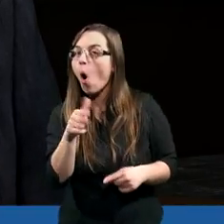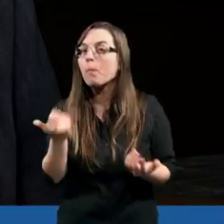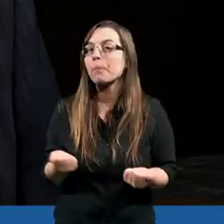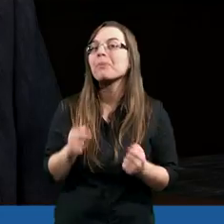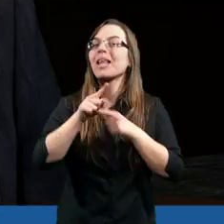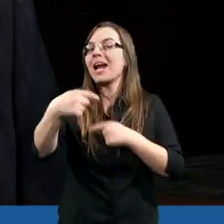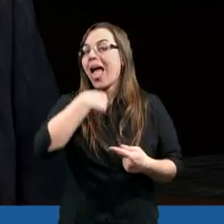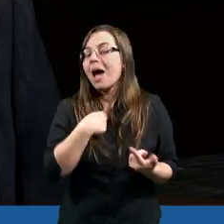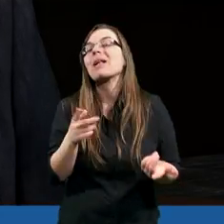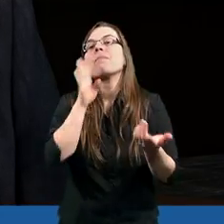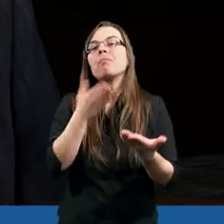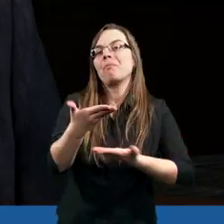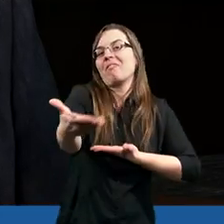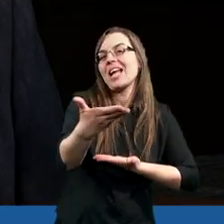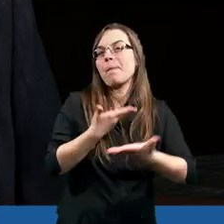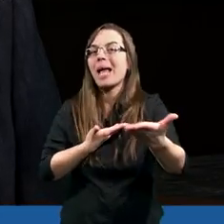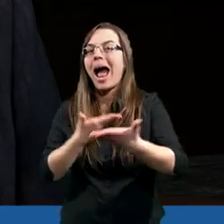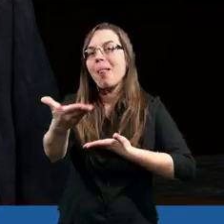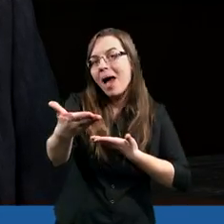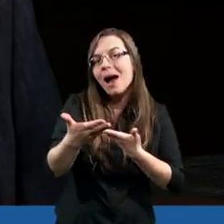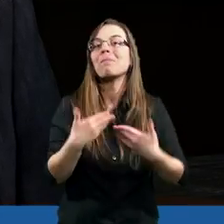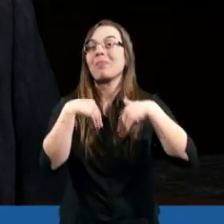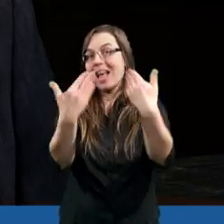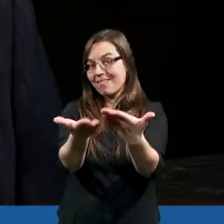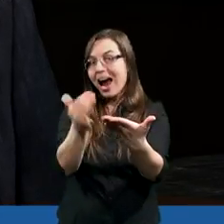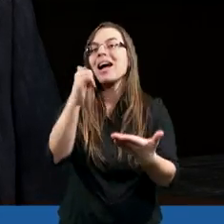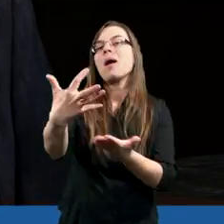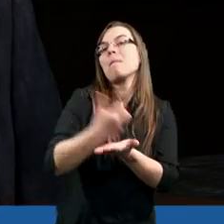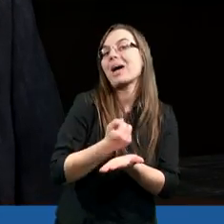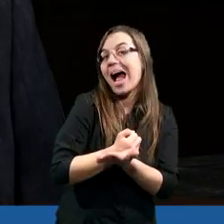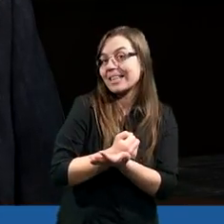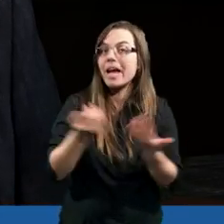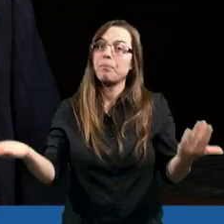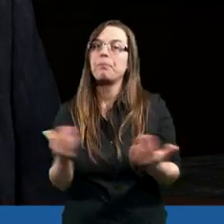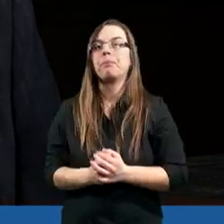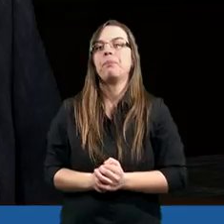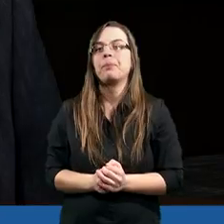dla mnie to wymiana. Dawanie i branie.